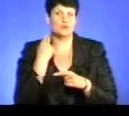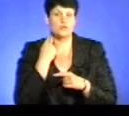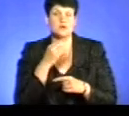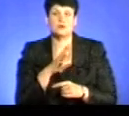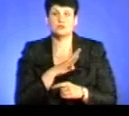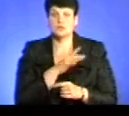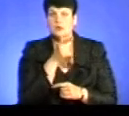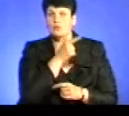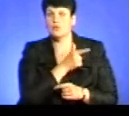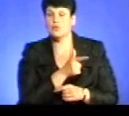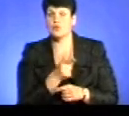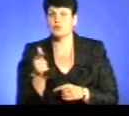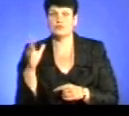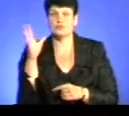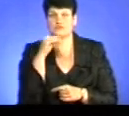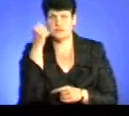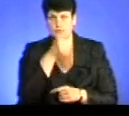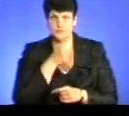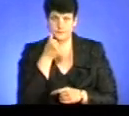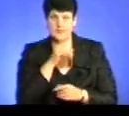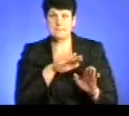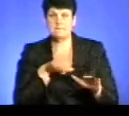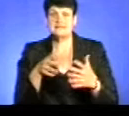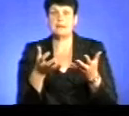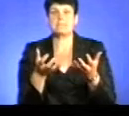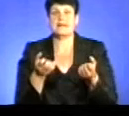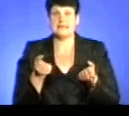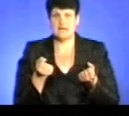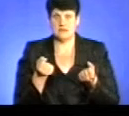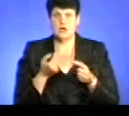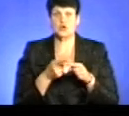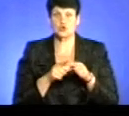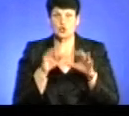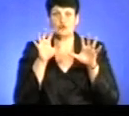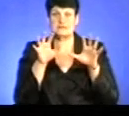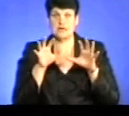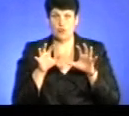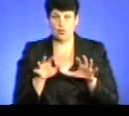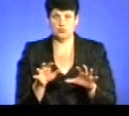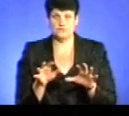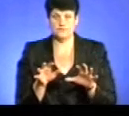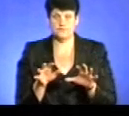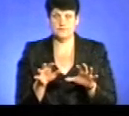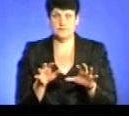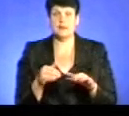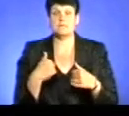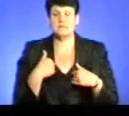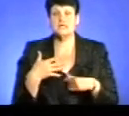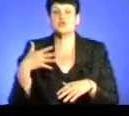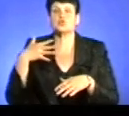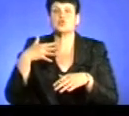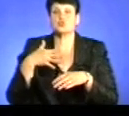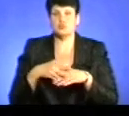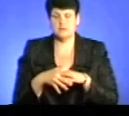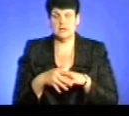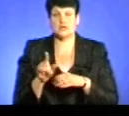всіх років. Після прийняття цього закону ми зрозуміли, що